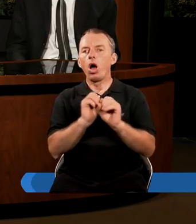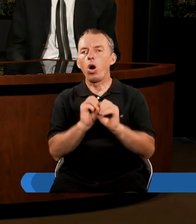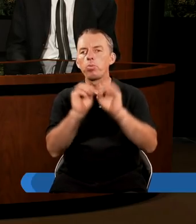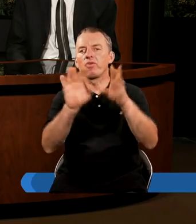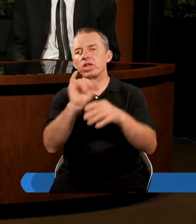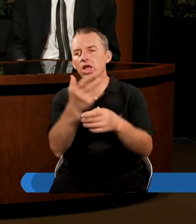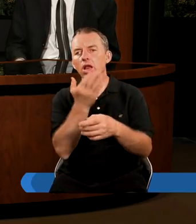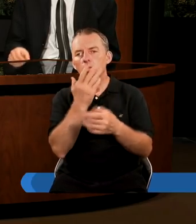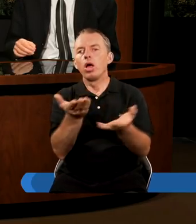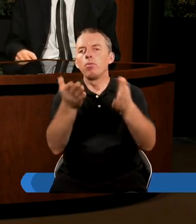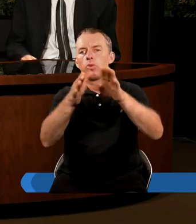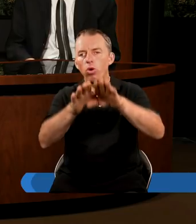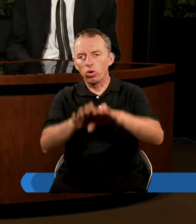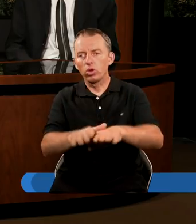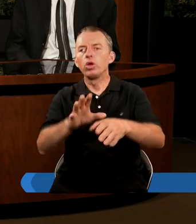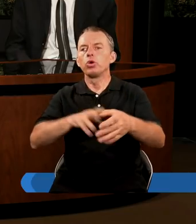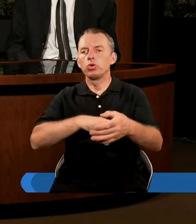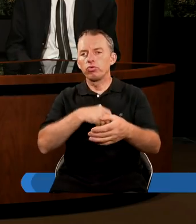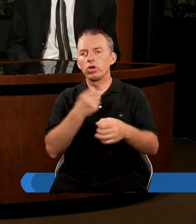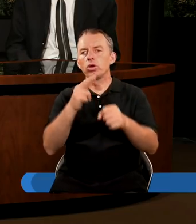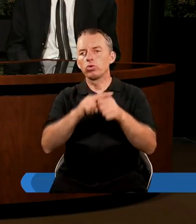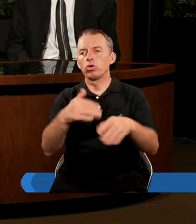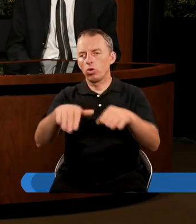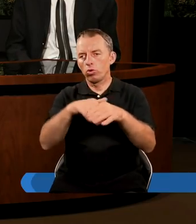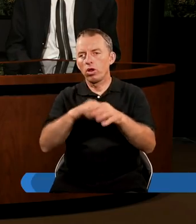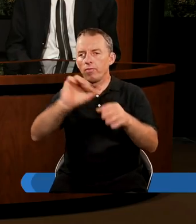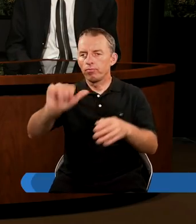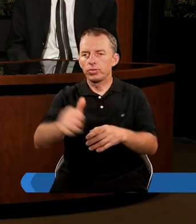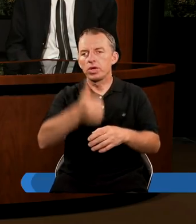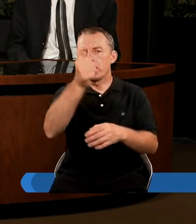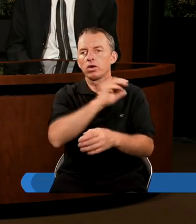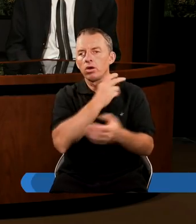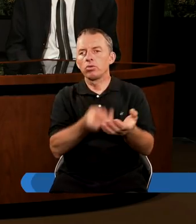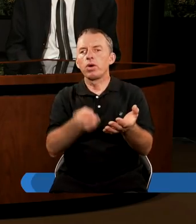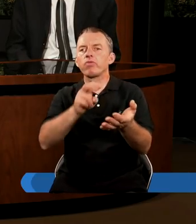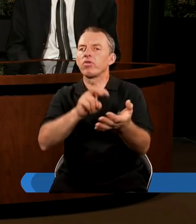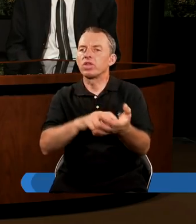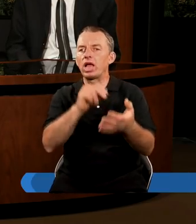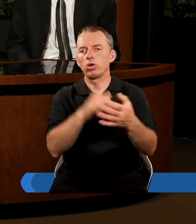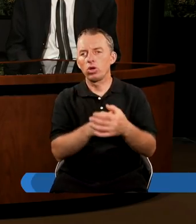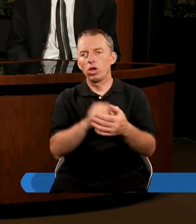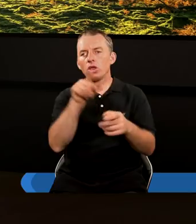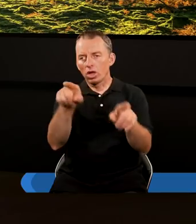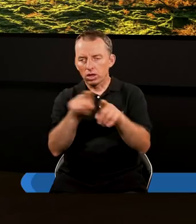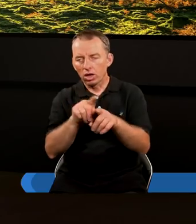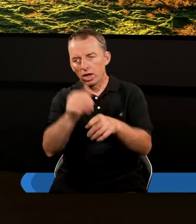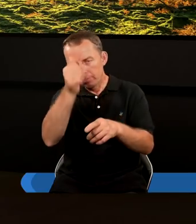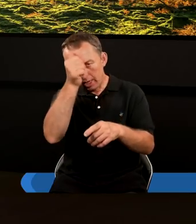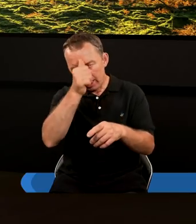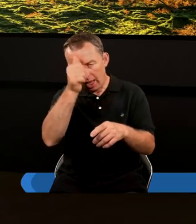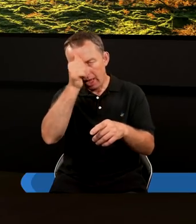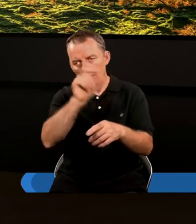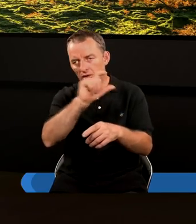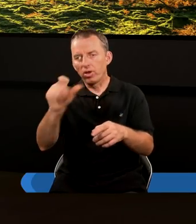Apokalipsa z kolei mówi błogosławieni i święci, którzy mają udział w pierwszym zmartwychwstaniu. To są te same nazwy